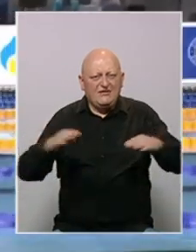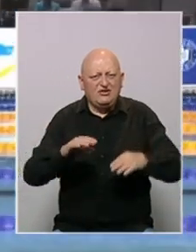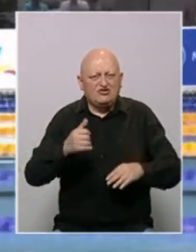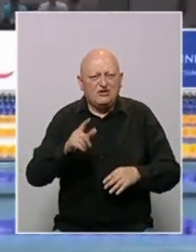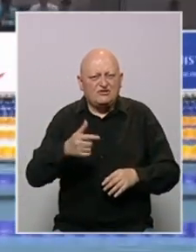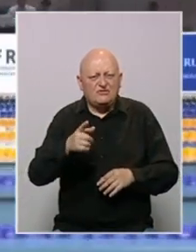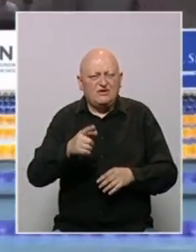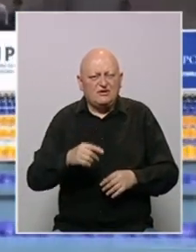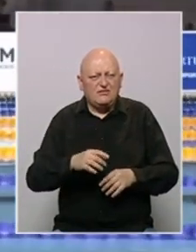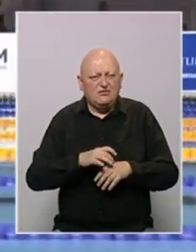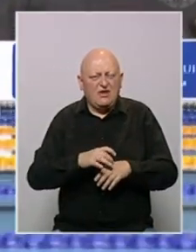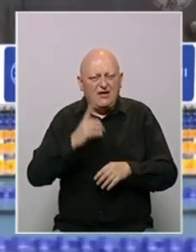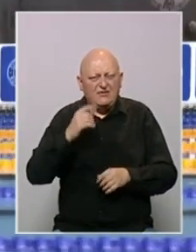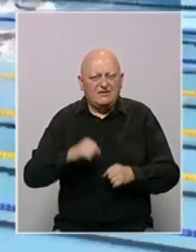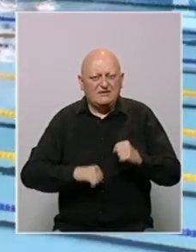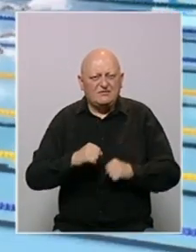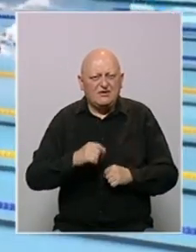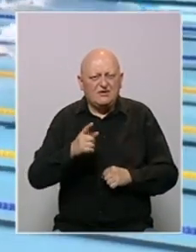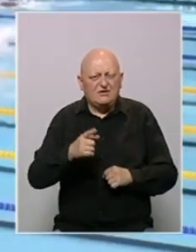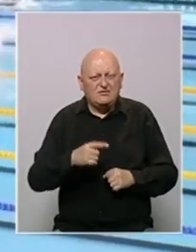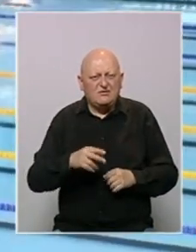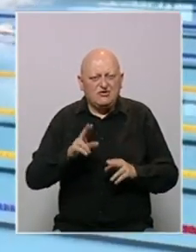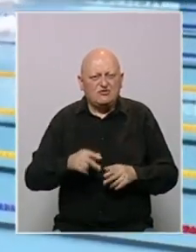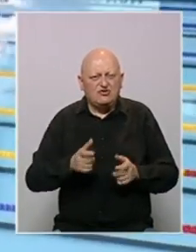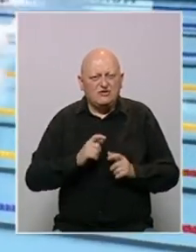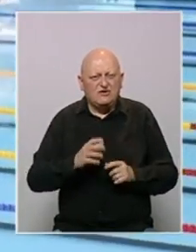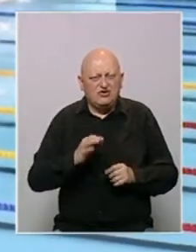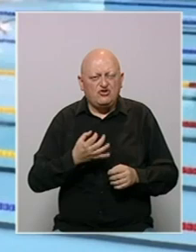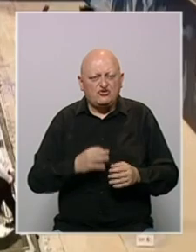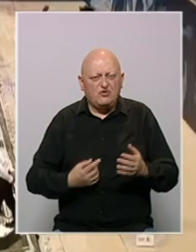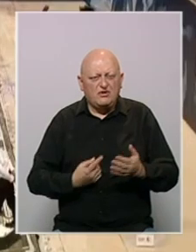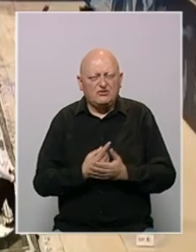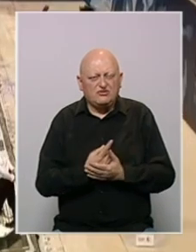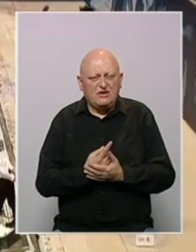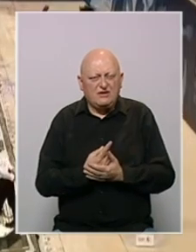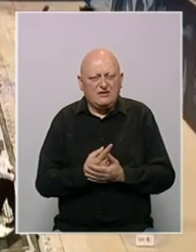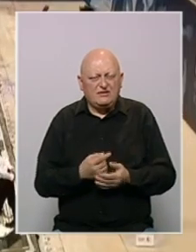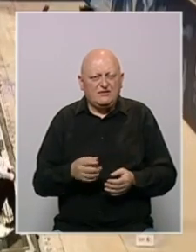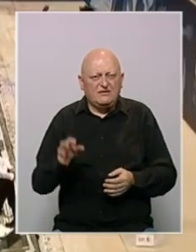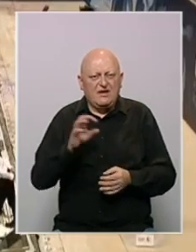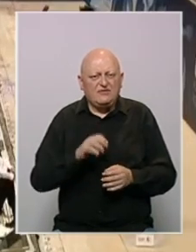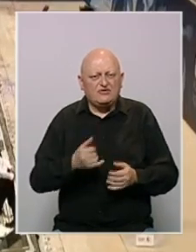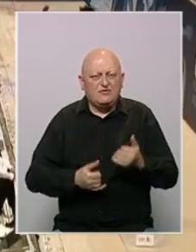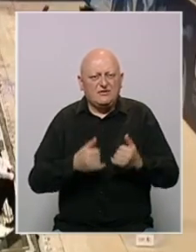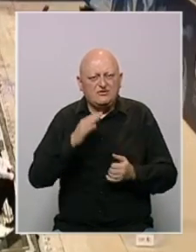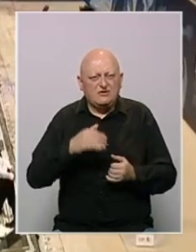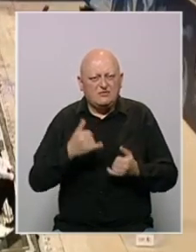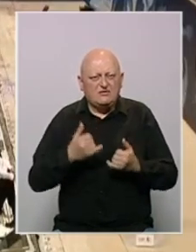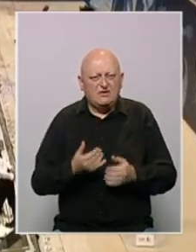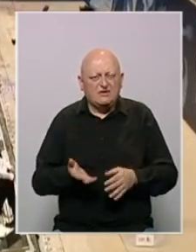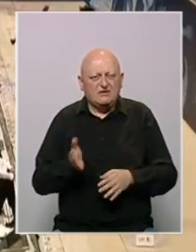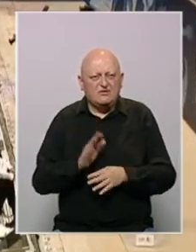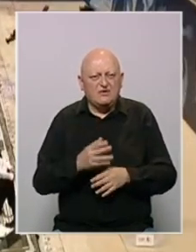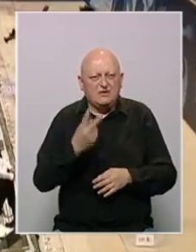Delfin, što i jesu njene primarne discipline, te u njima možemo očekivati još bolje rezultate. Na Evropskom prvenstvu u